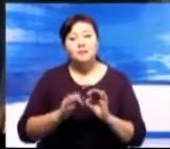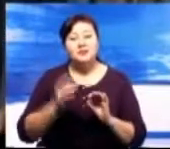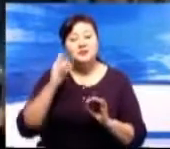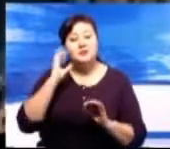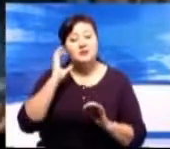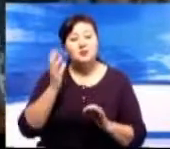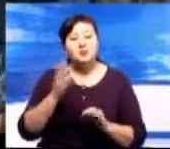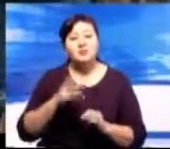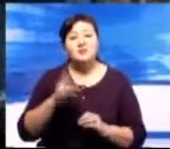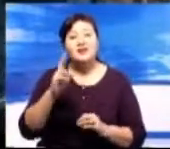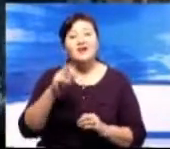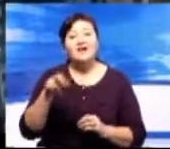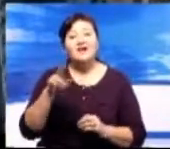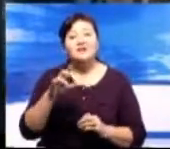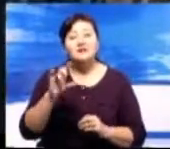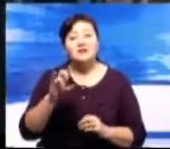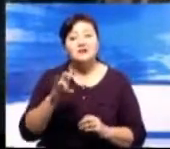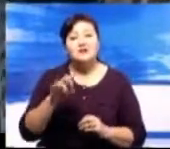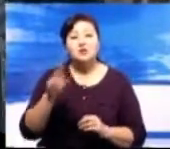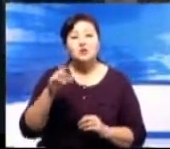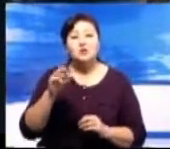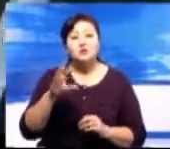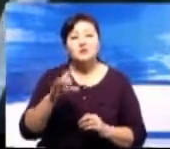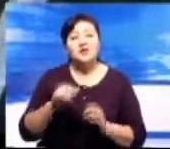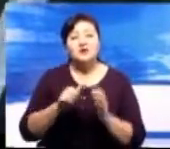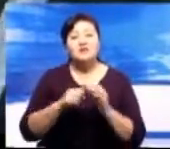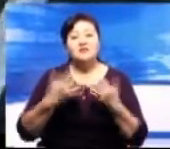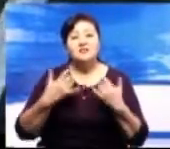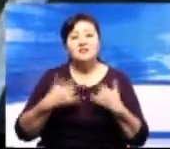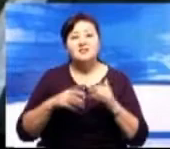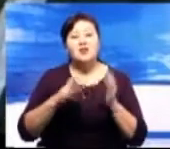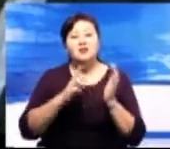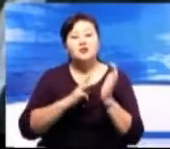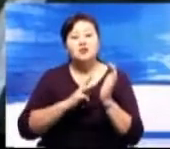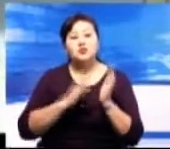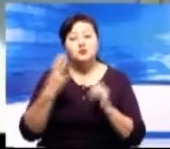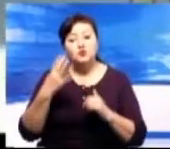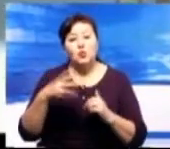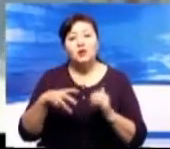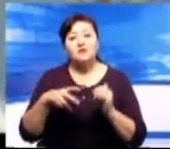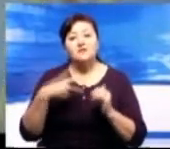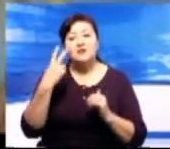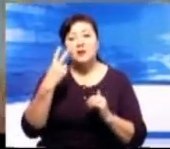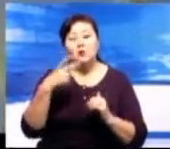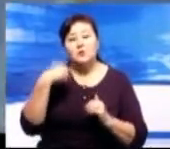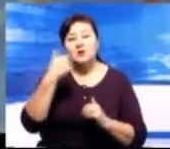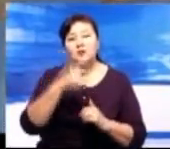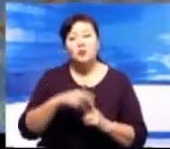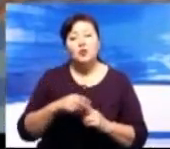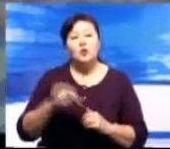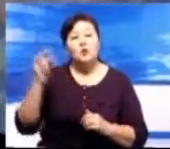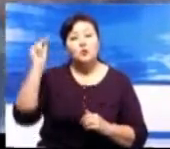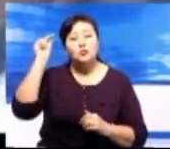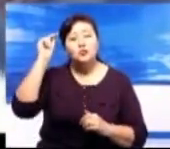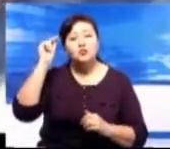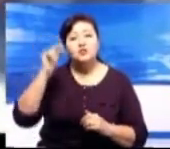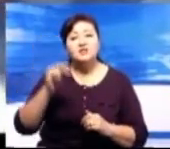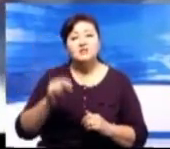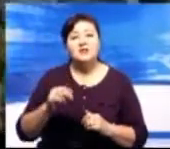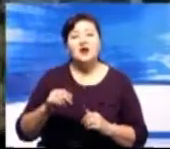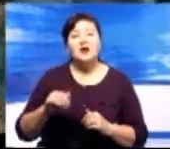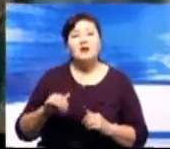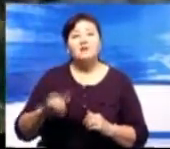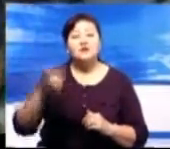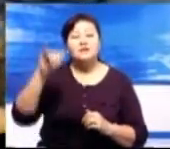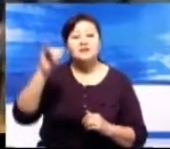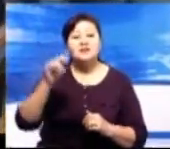Кадыр Досымжанов родился в 1942 году в Ахсуате. Он является выпускником Государственной консерватории имени Курмангазы и